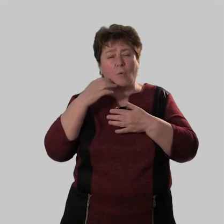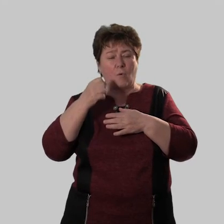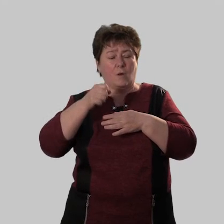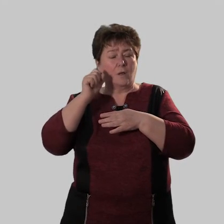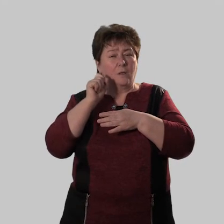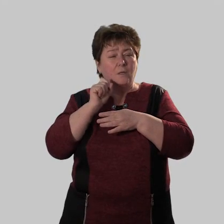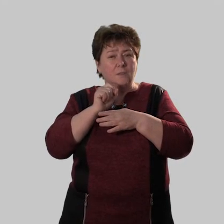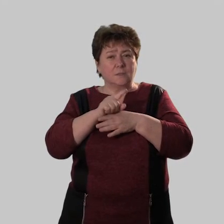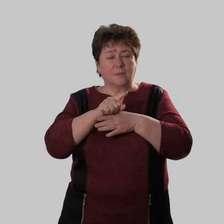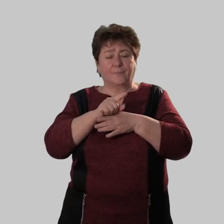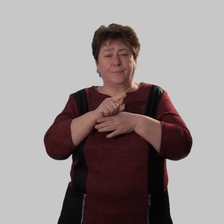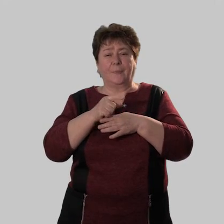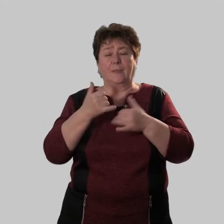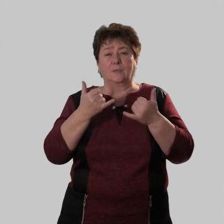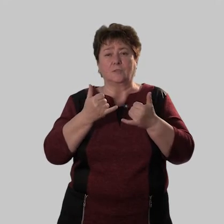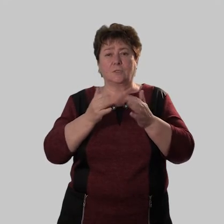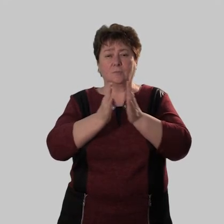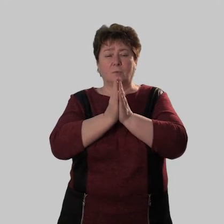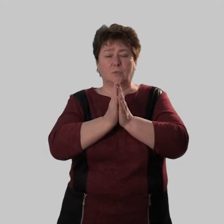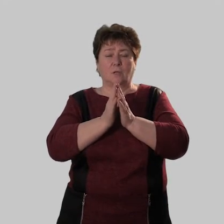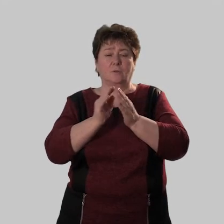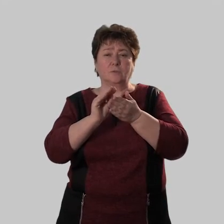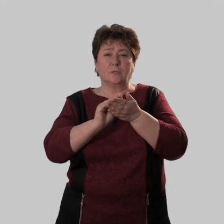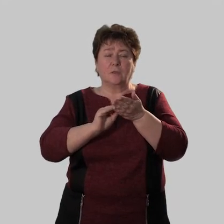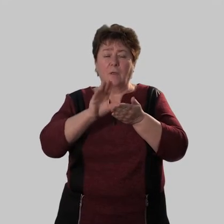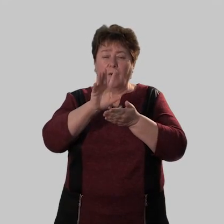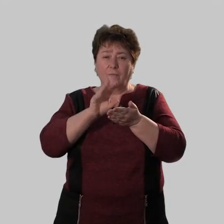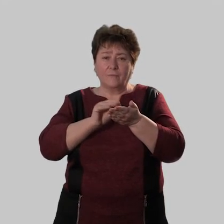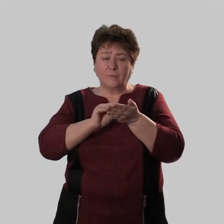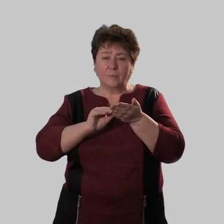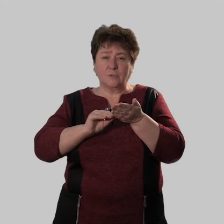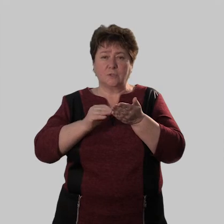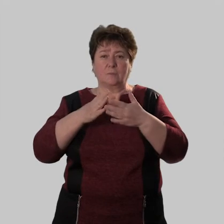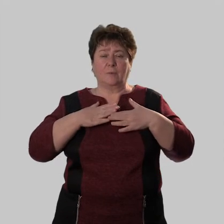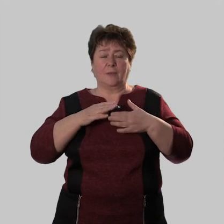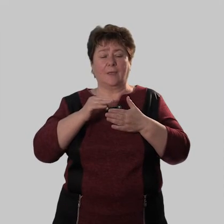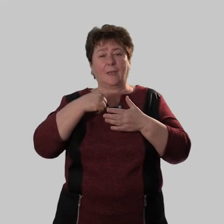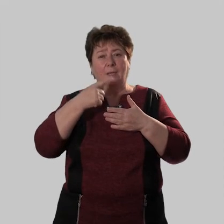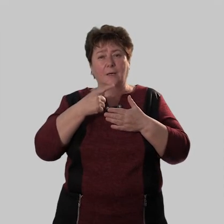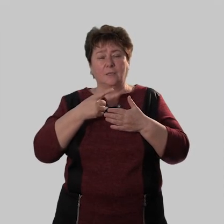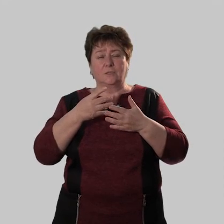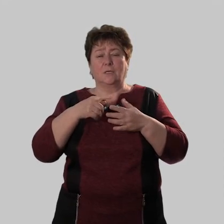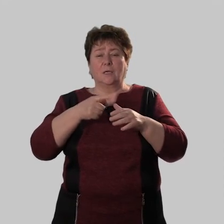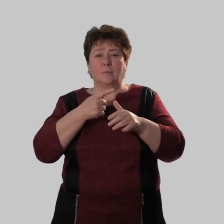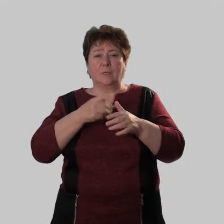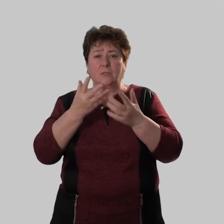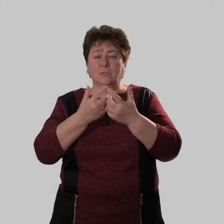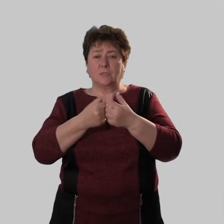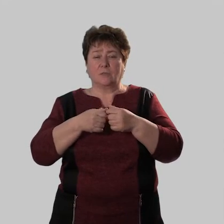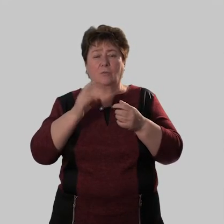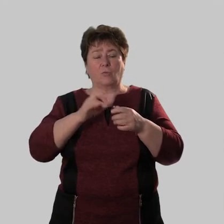сейчас пожалуйста выпишите из моей речи имена числительные